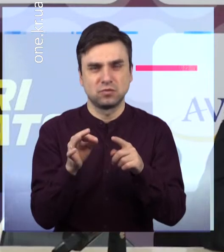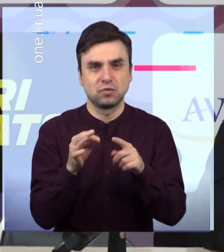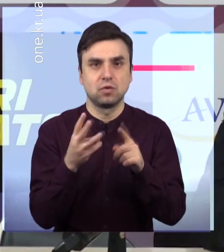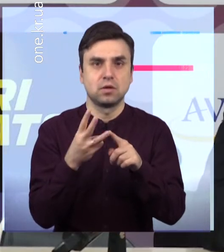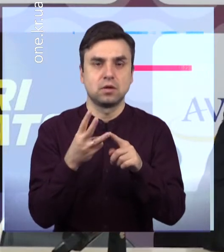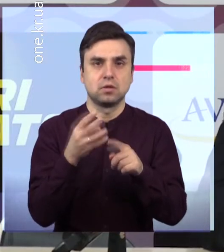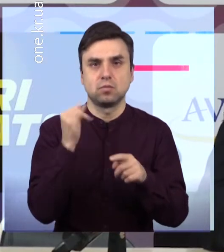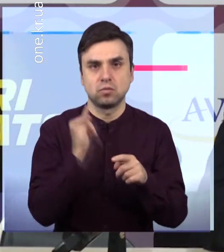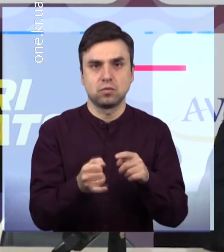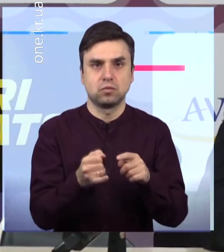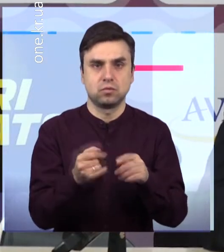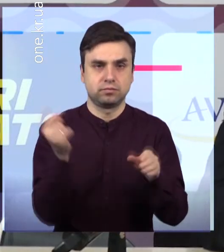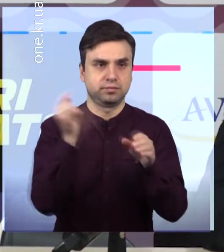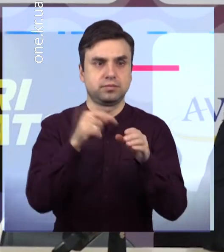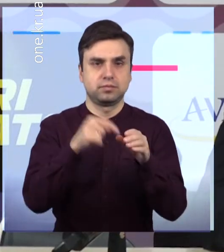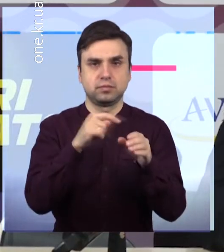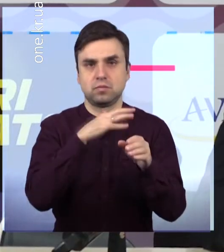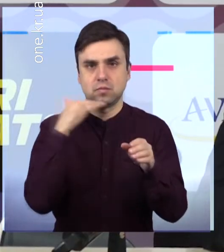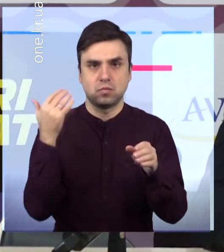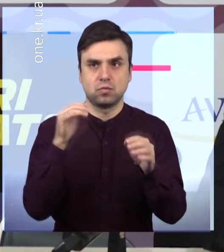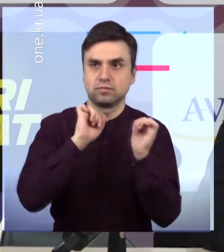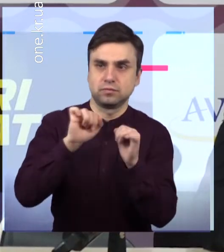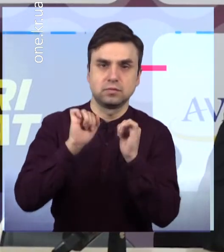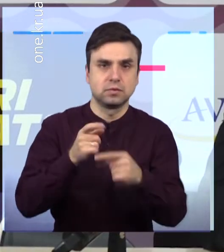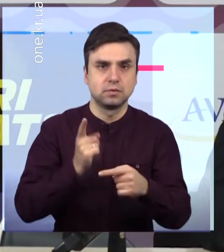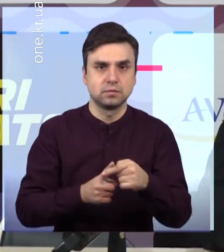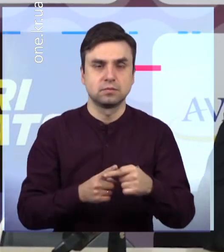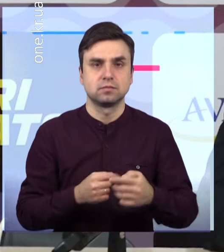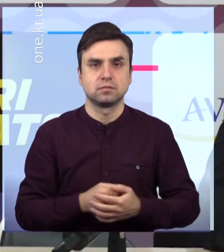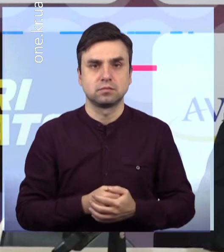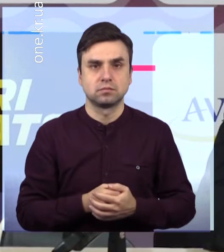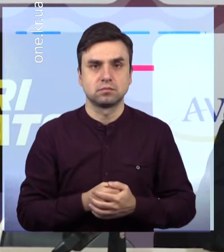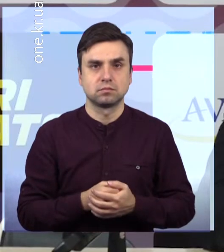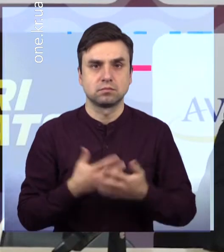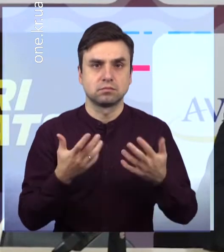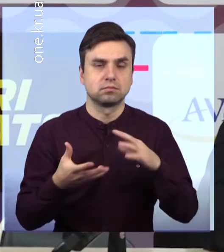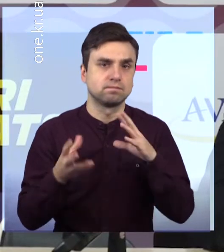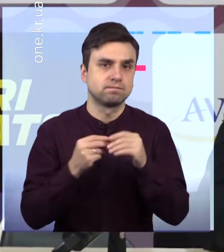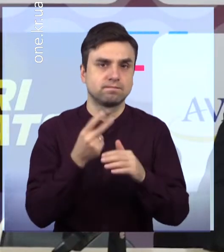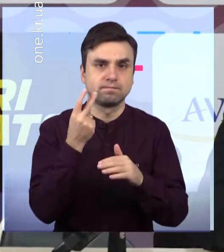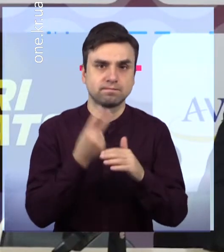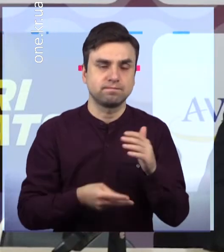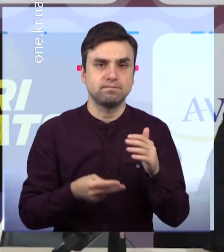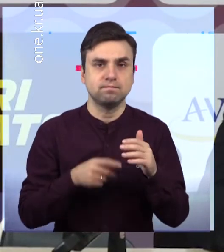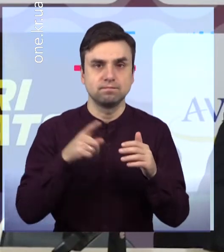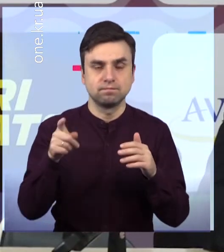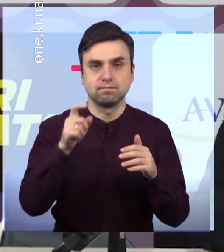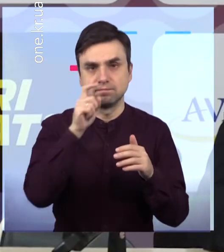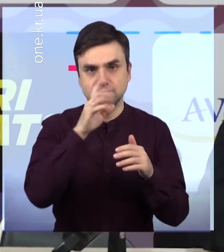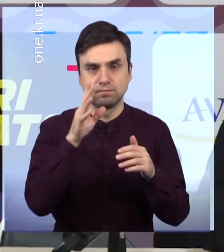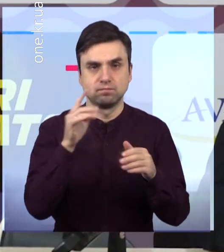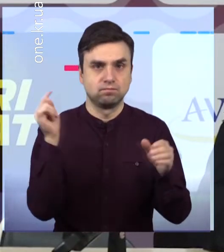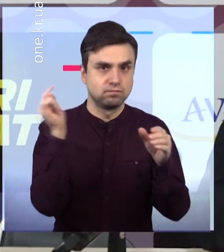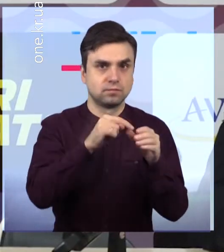чоловік, восьмій не виходив То хлопці дуже добре працювали, виконували установку на гри і результат сам